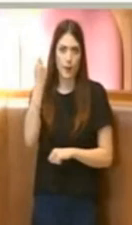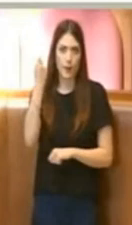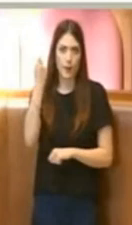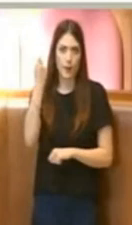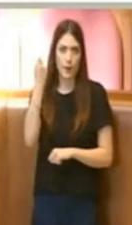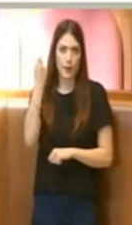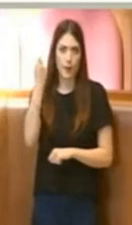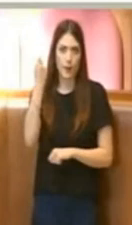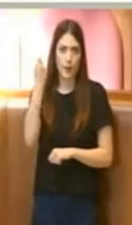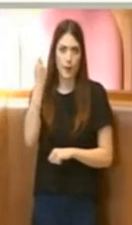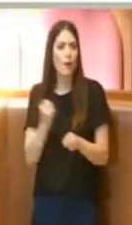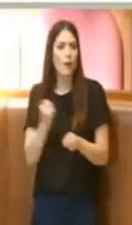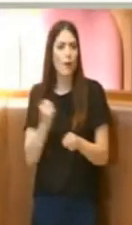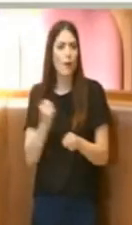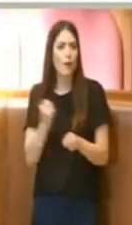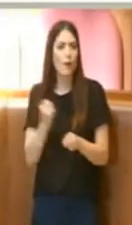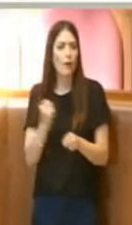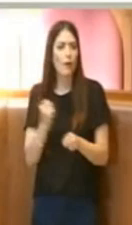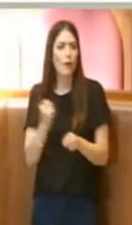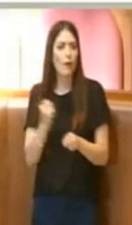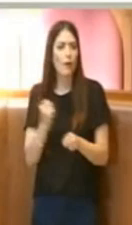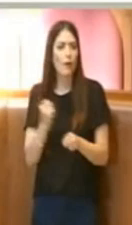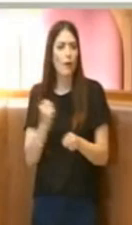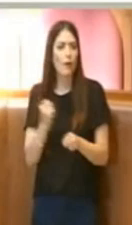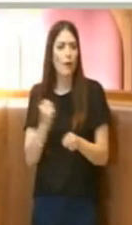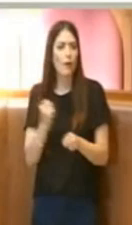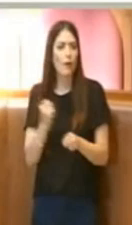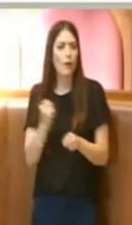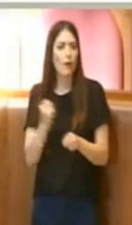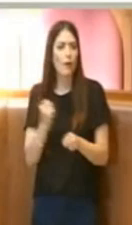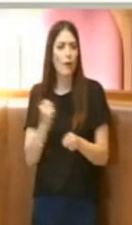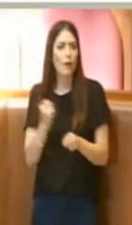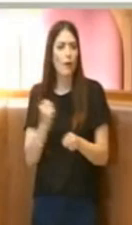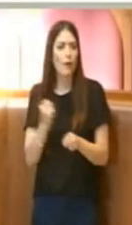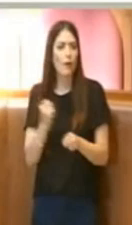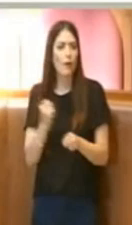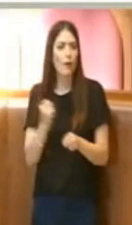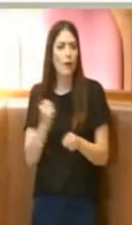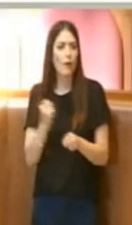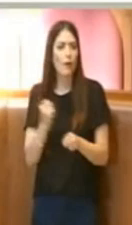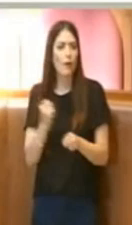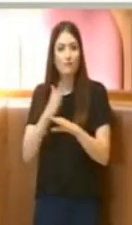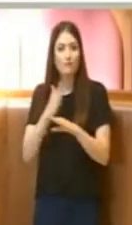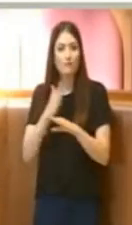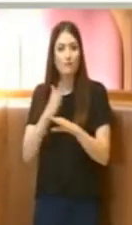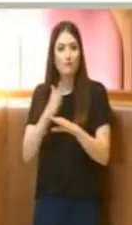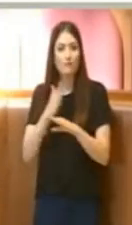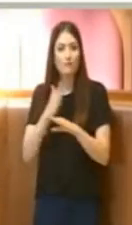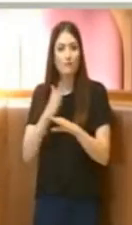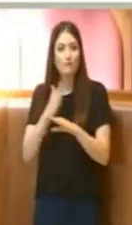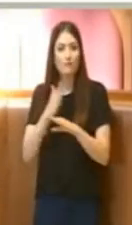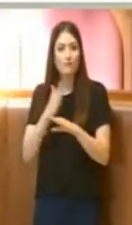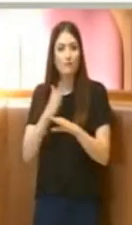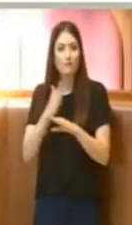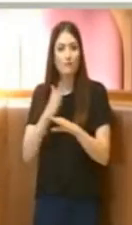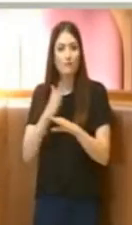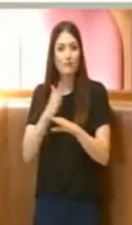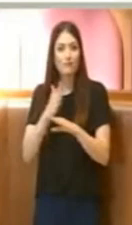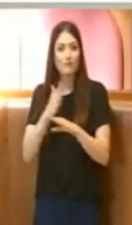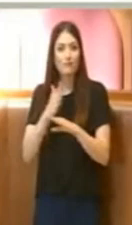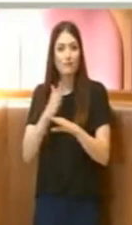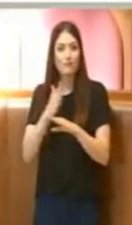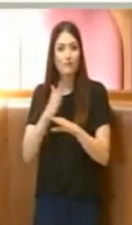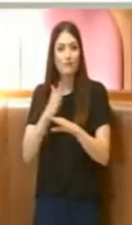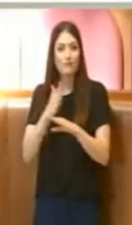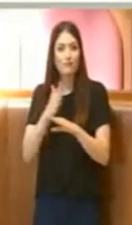stato un lavoro condiviso come hanno detto tutti i colleghi che sono intervenuti e questo è un bene